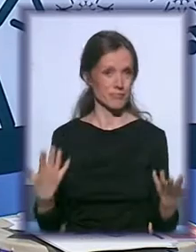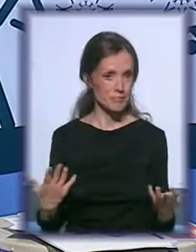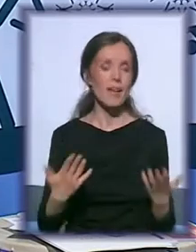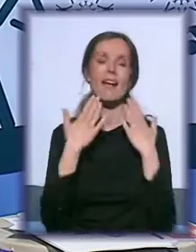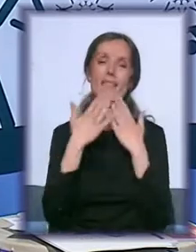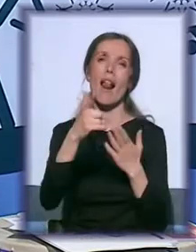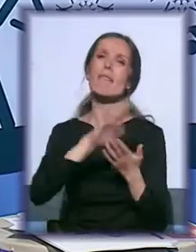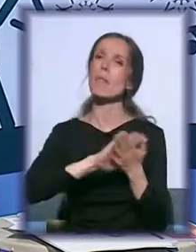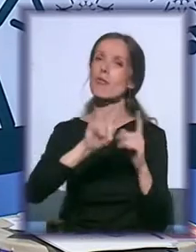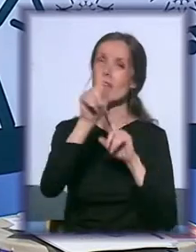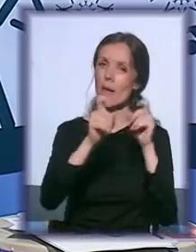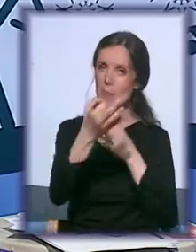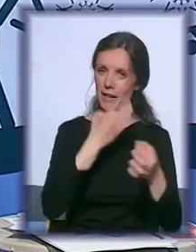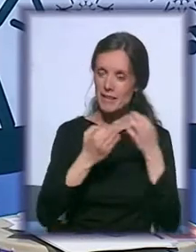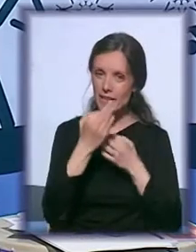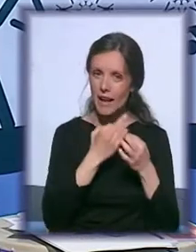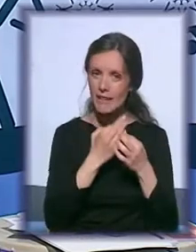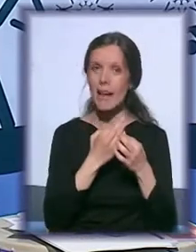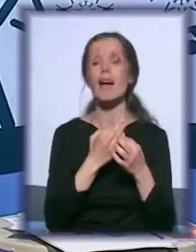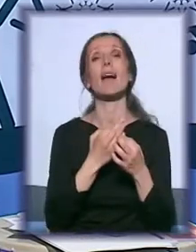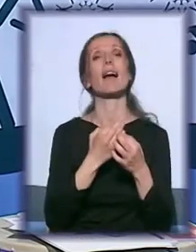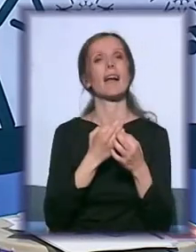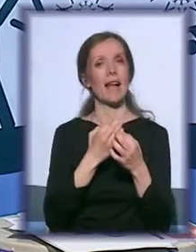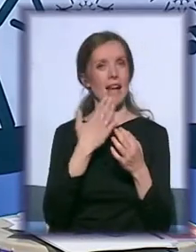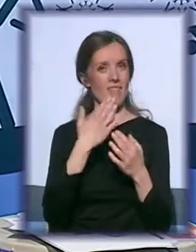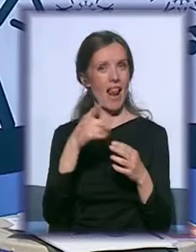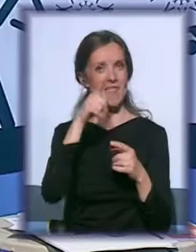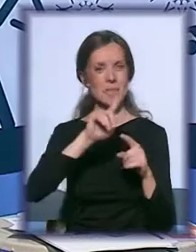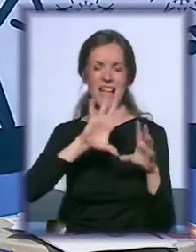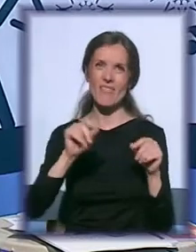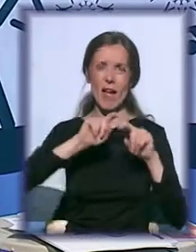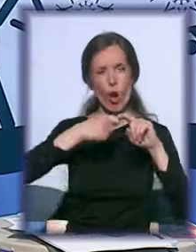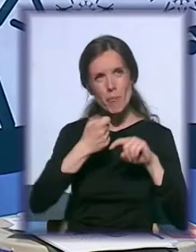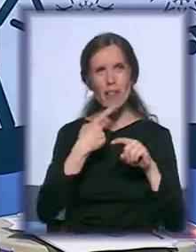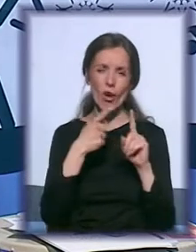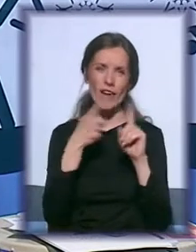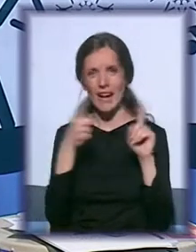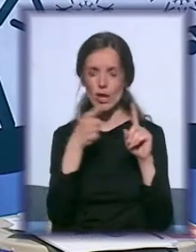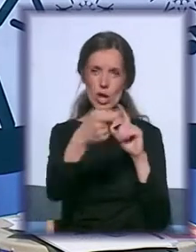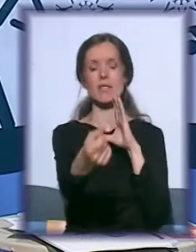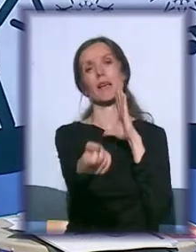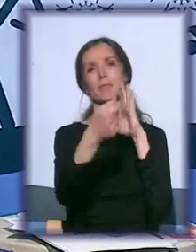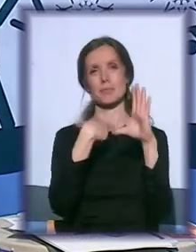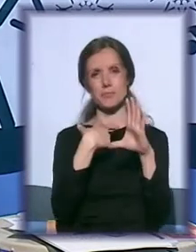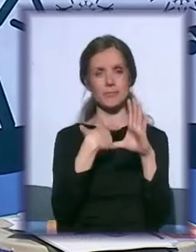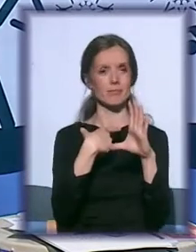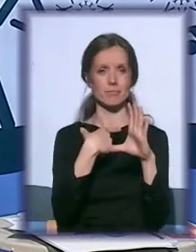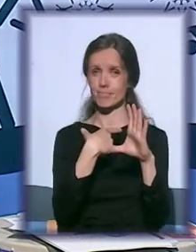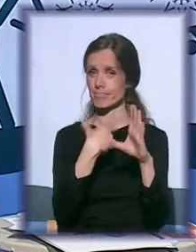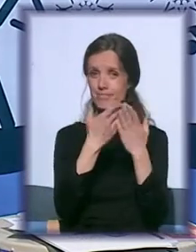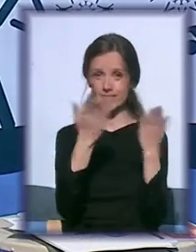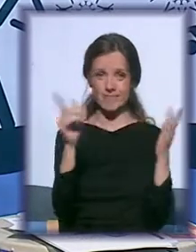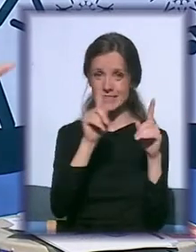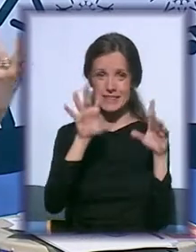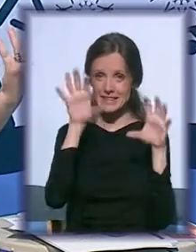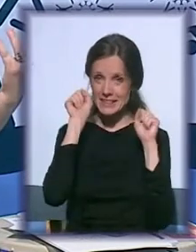pitanjima, na veoma komplikovanim rečericama koje ste uputili, a niste shvatili sve